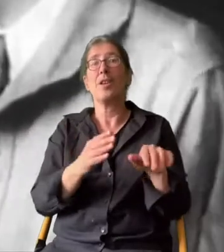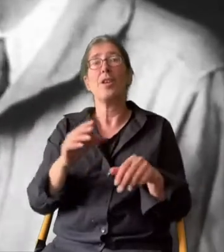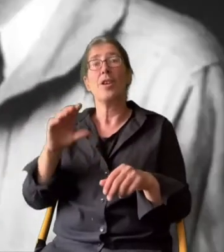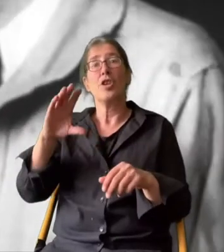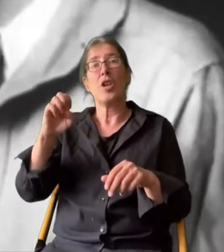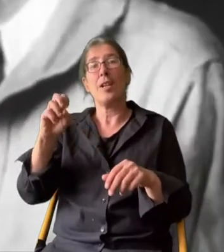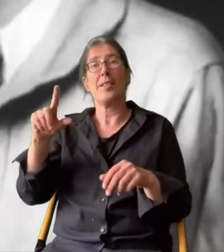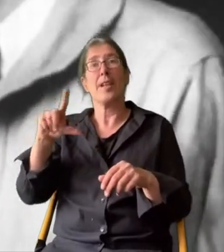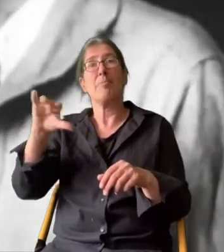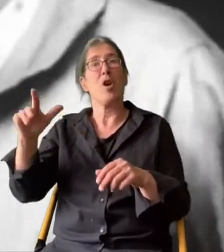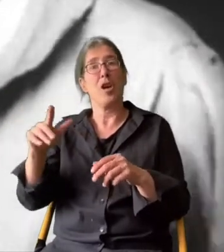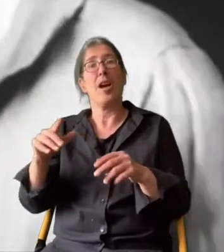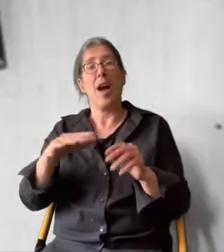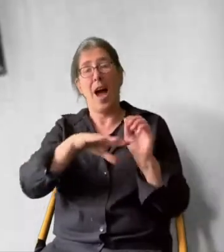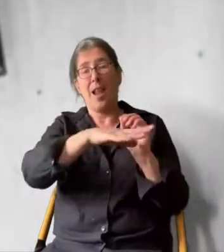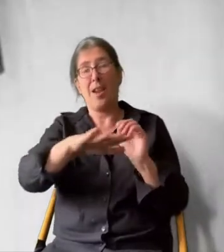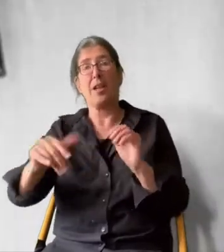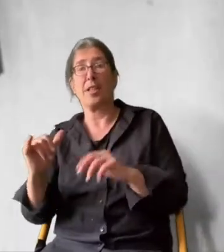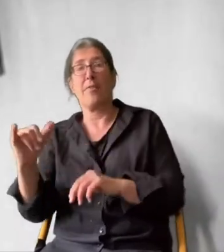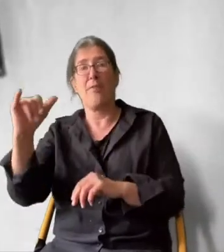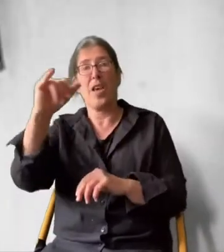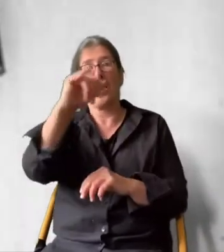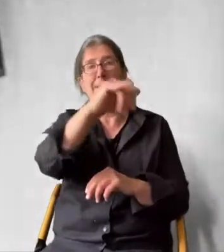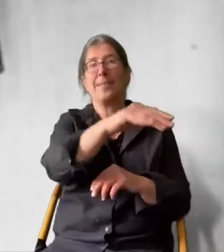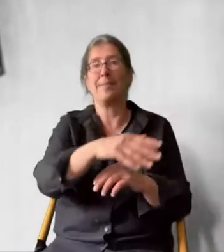Charles Lindbergh, der Atlantikflieger.